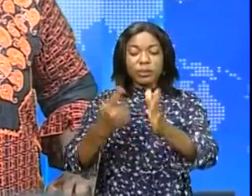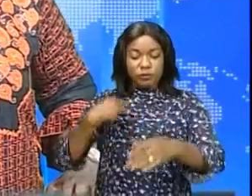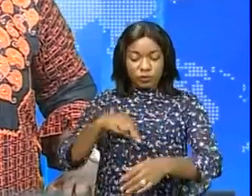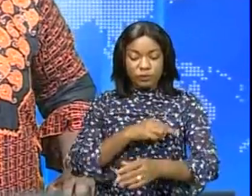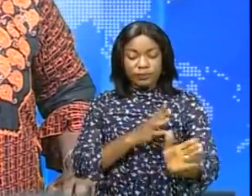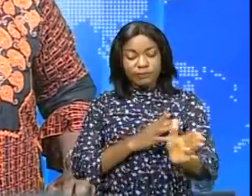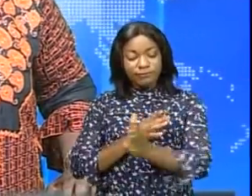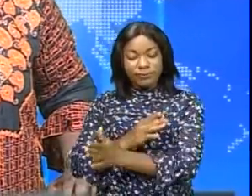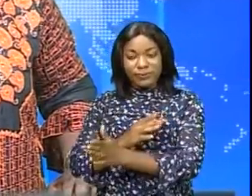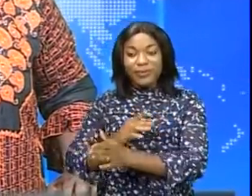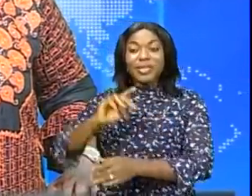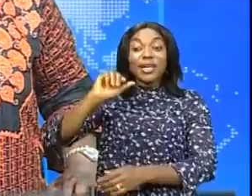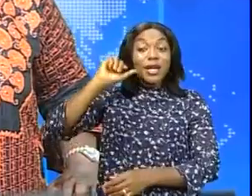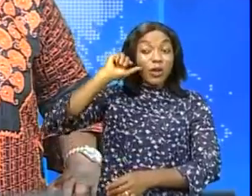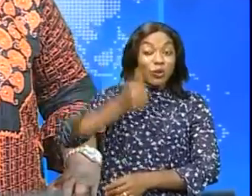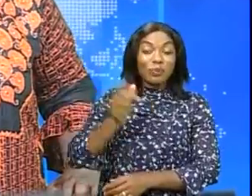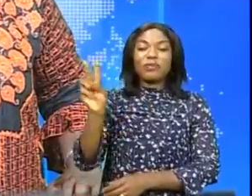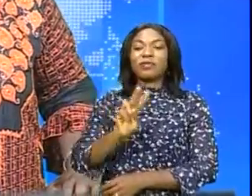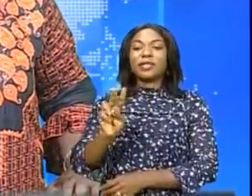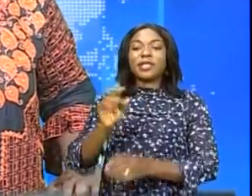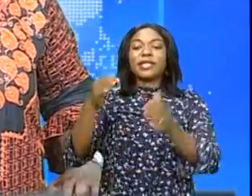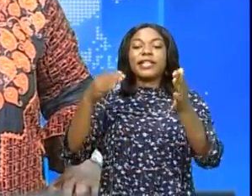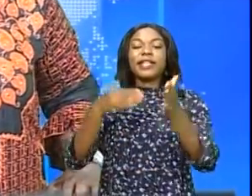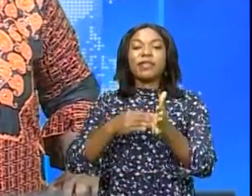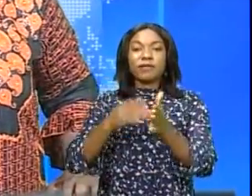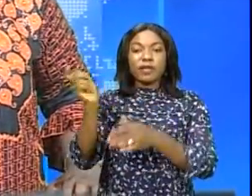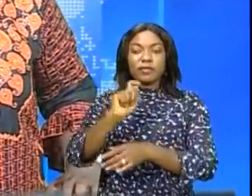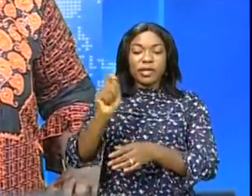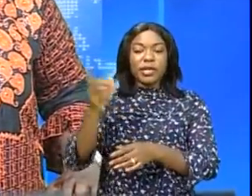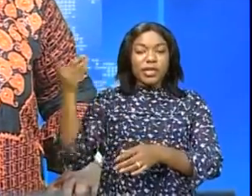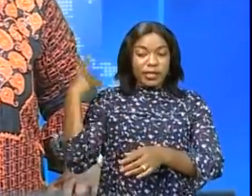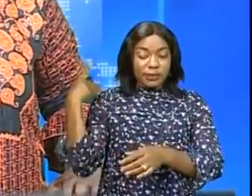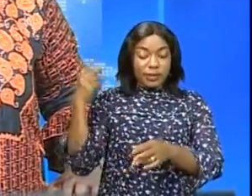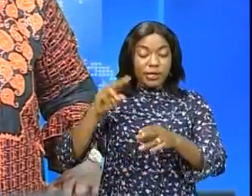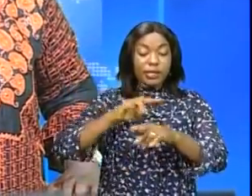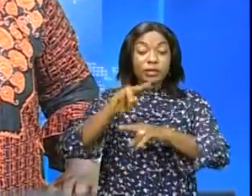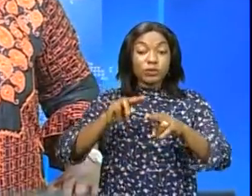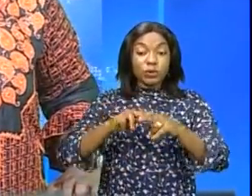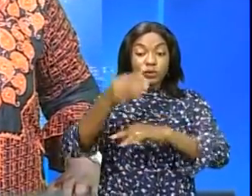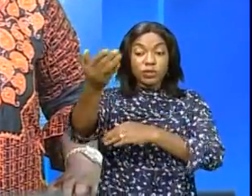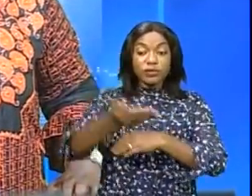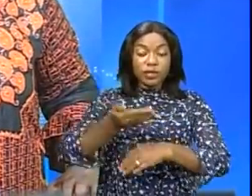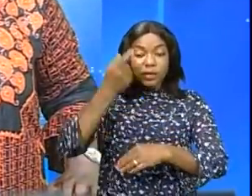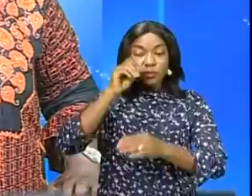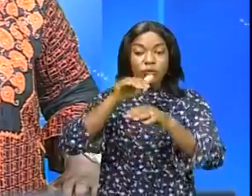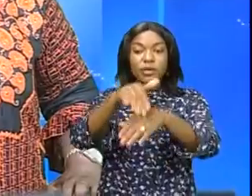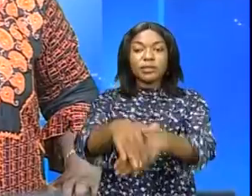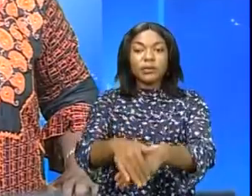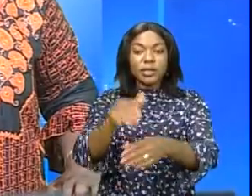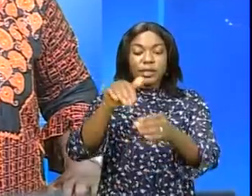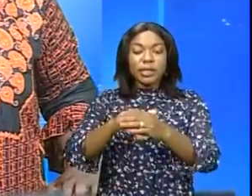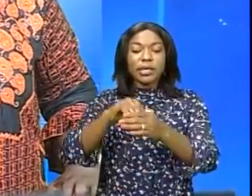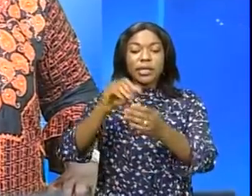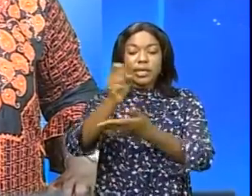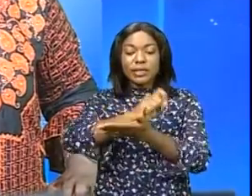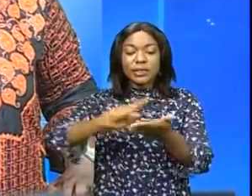Et demain, vendredi 9 avril, les députés nationaux sont invités par le bureau de l'Assemblée nationale pour prendre part à la séance